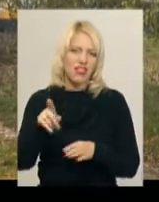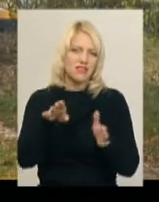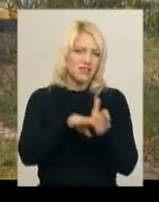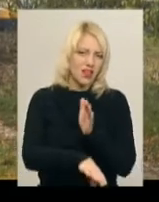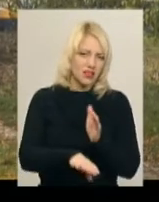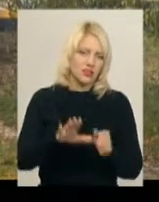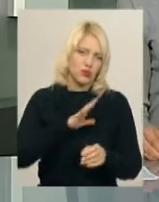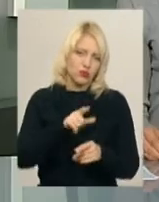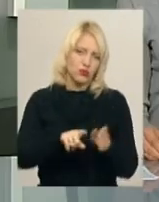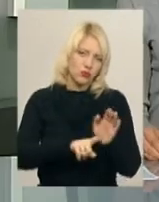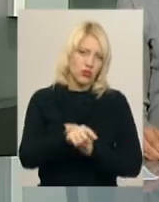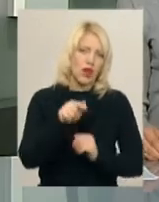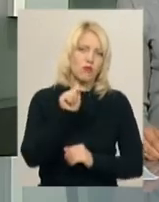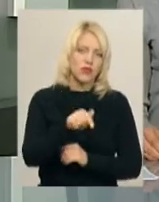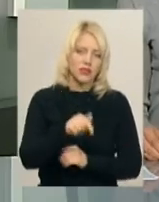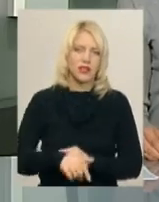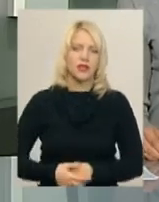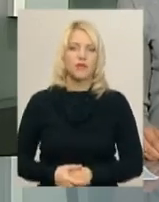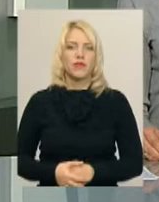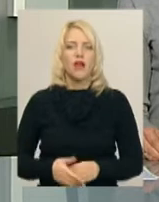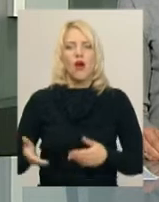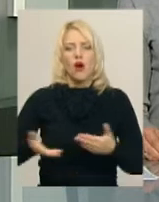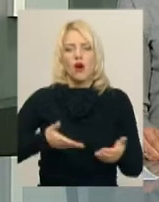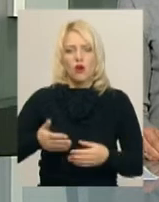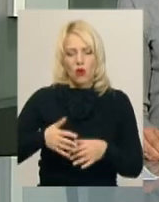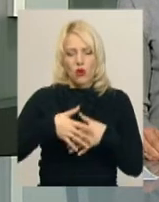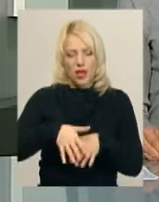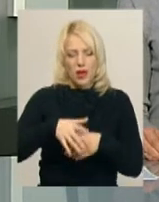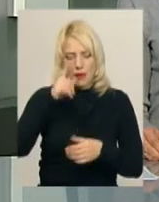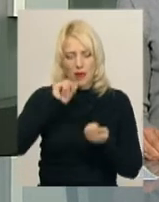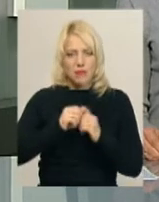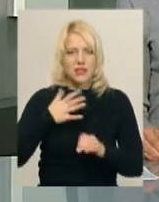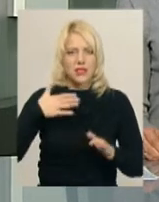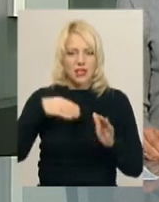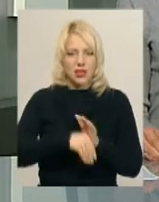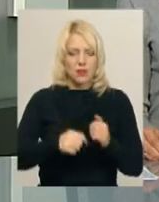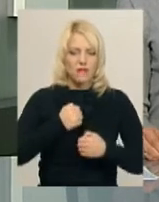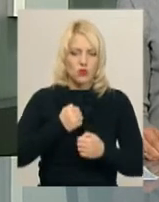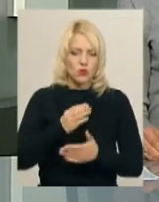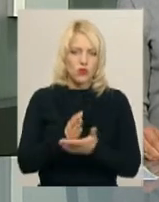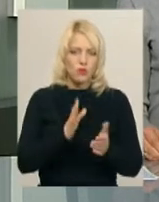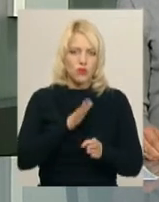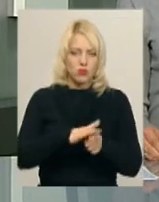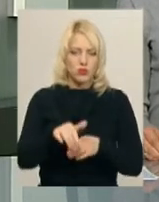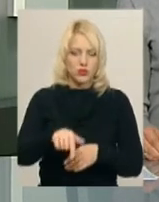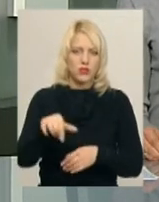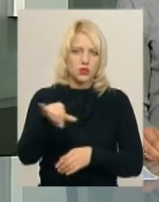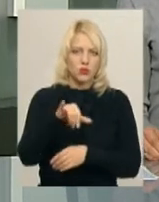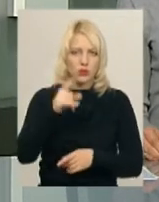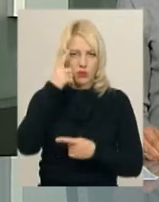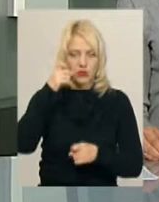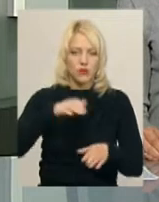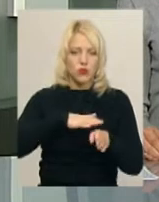починаємо. Хода пам'яті за загиблими військовослужбовцями відбудеться цієї суботи. Про це повідомив